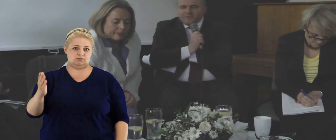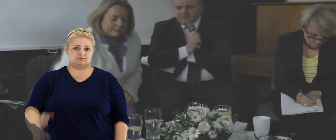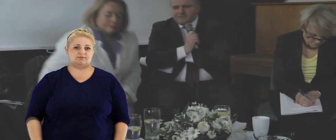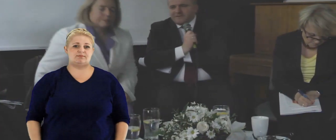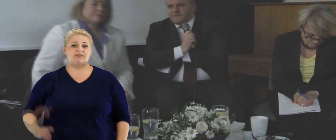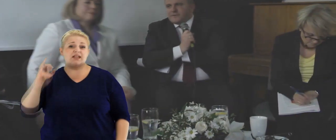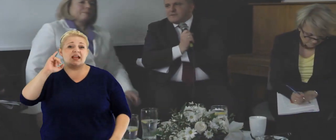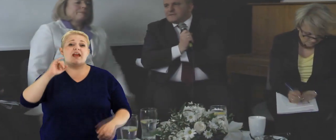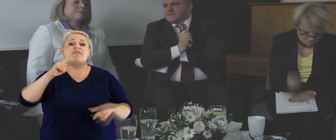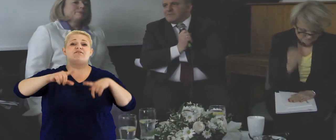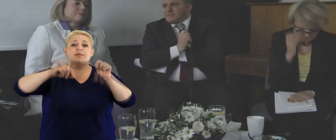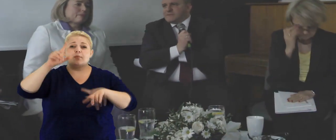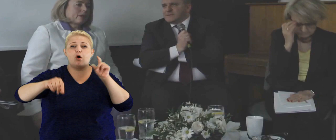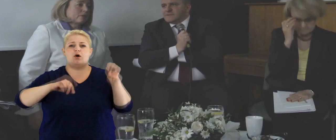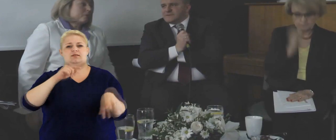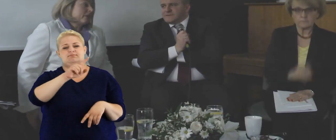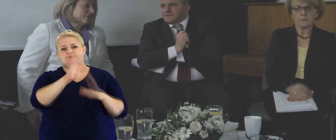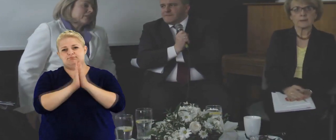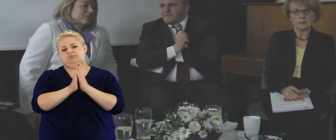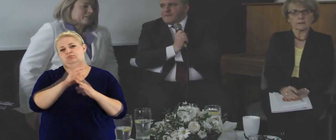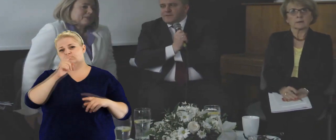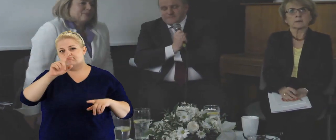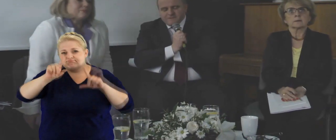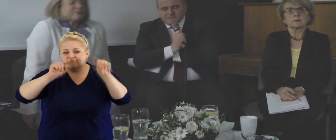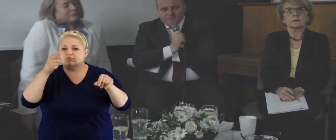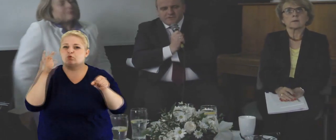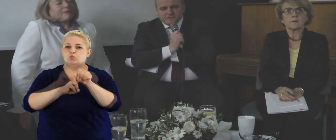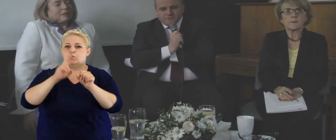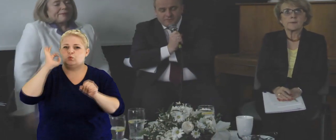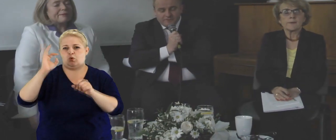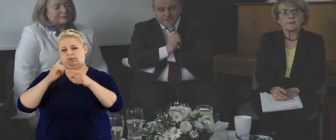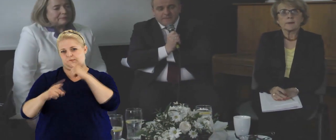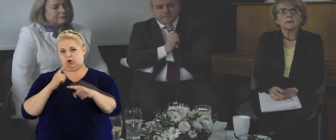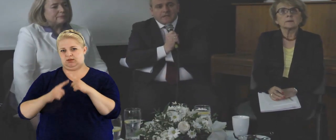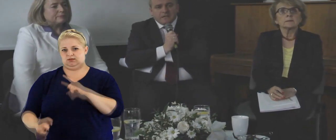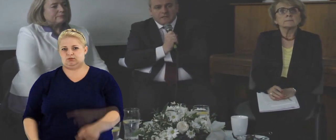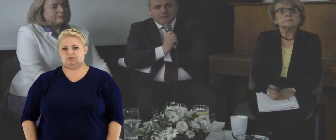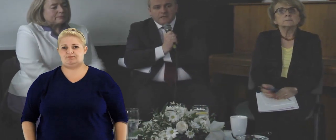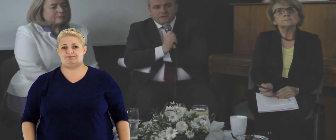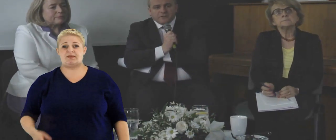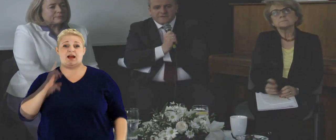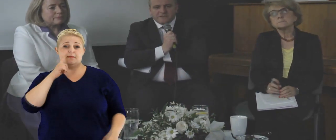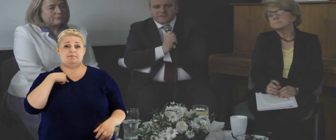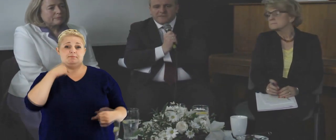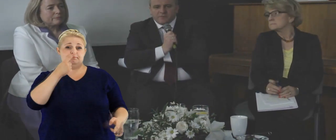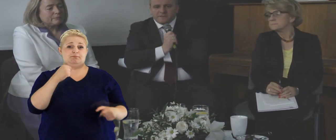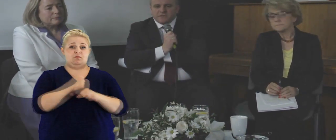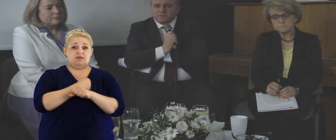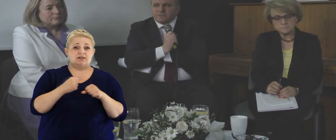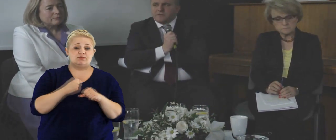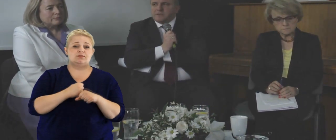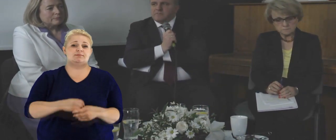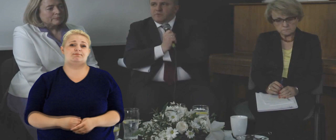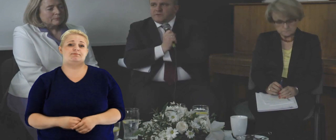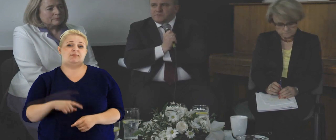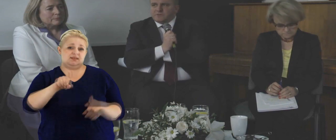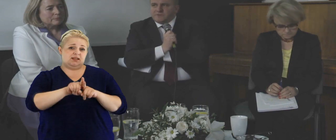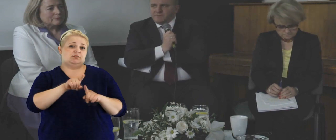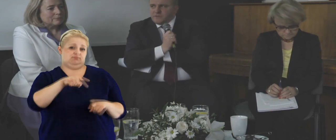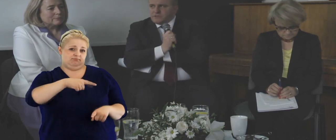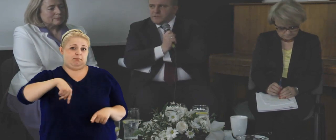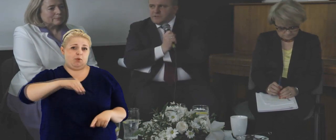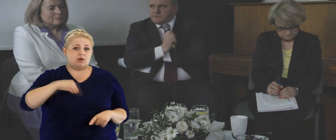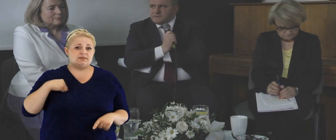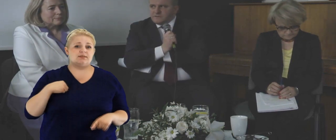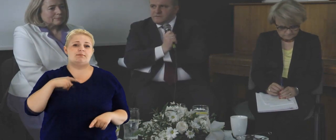a na poważnie mówiąc to, to jest taki polski, to jest tak, to jest bardzo poważne, to prawda, a to jest też takie polskie, że my uważamy,